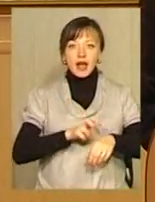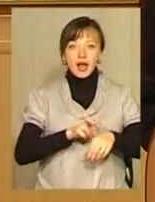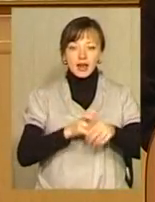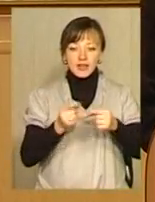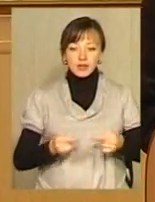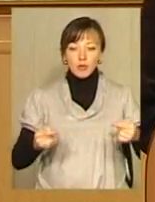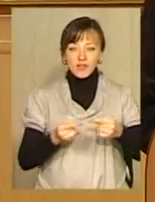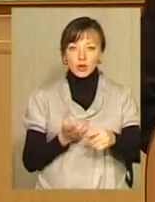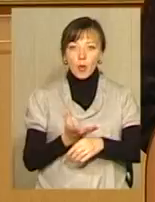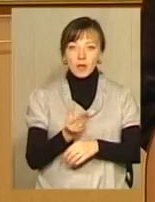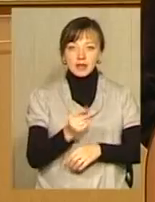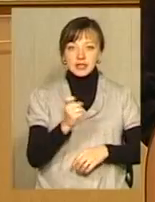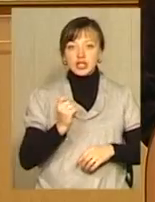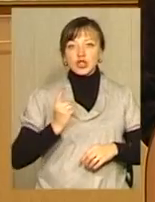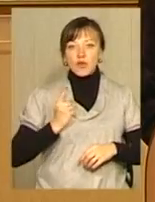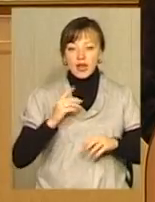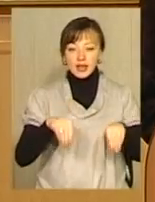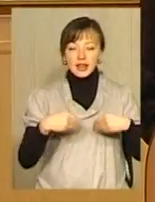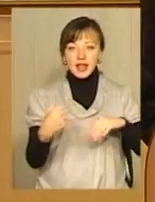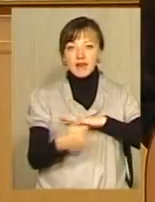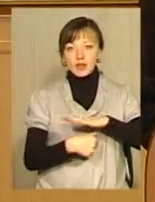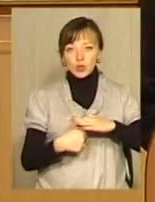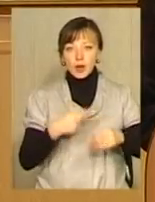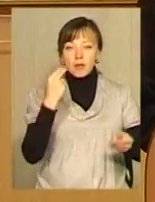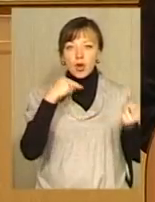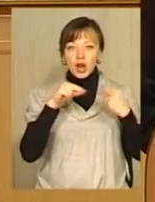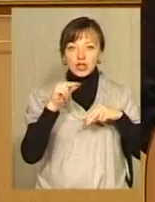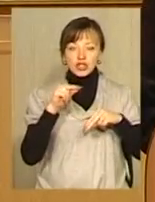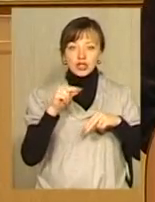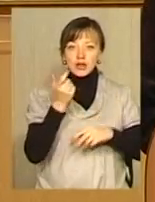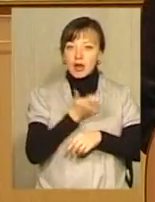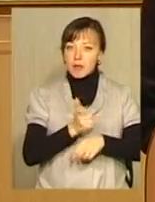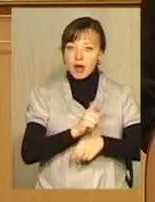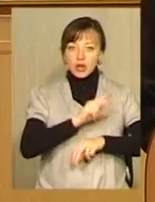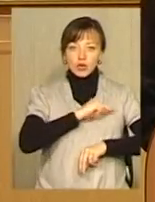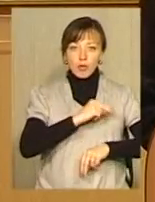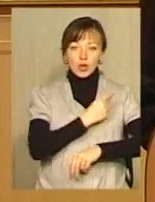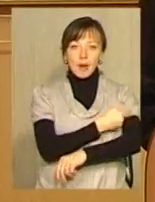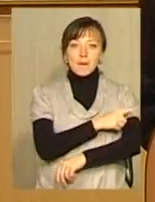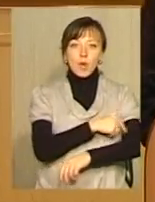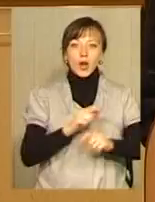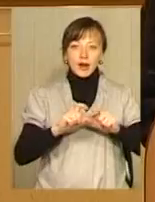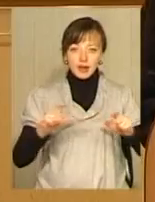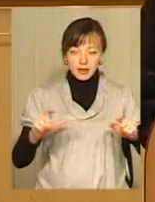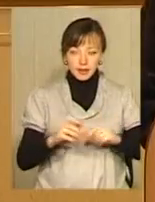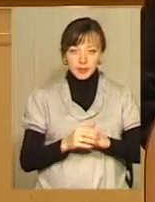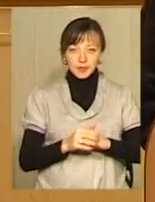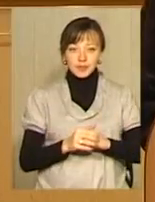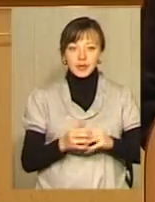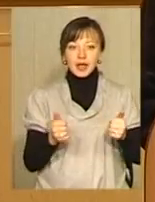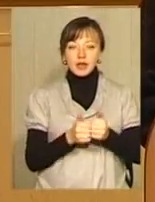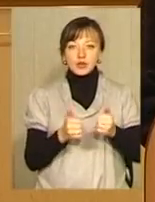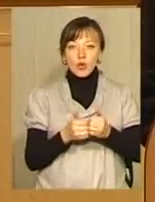відповідно оплата за чергування, надання відгулів. Покралишилася набагато робота поліклінічної ланки. Наоколу цього